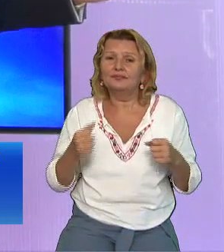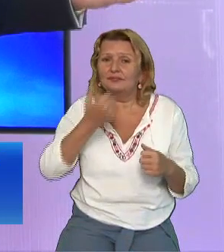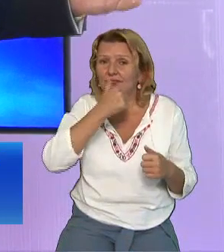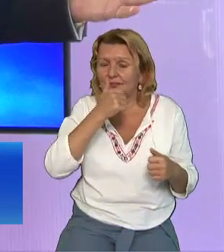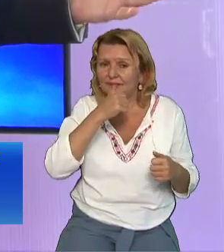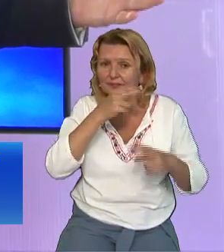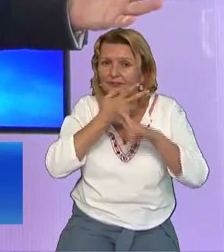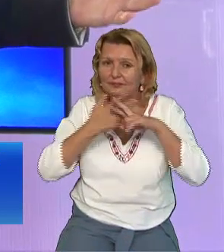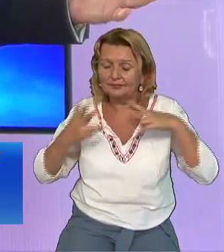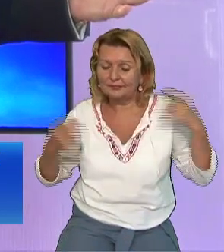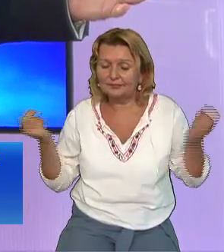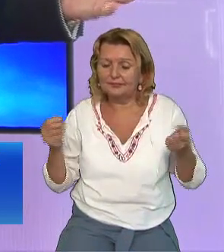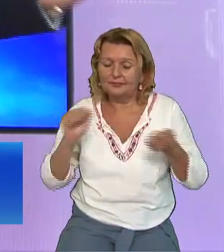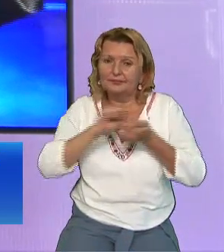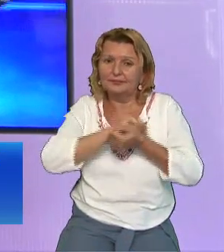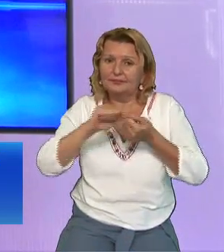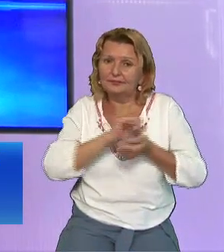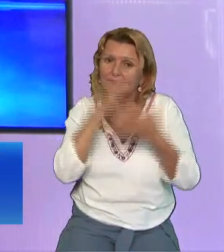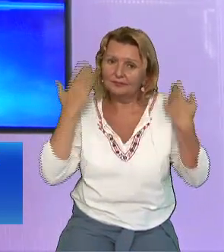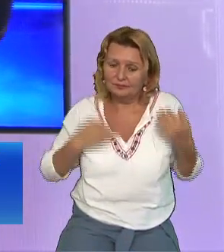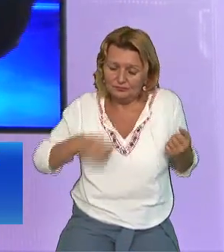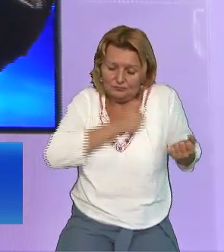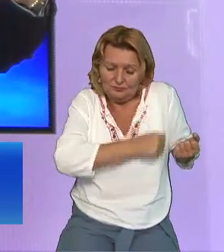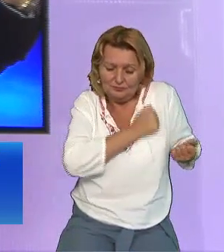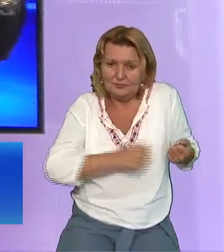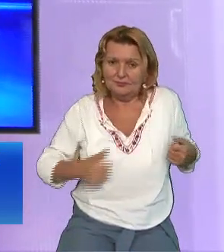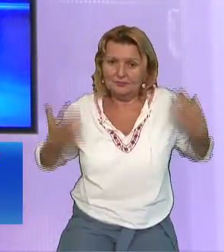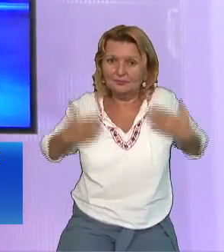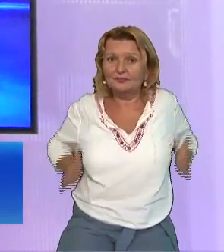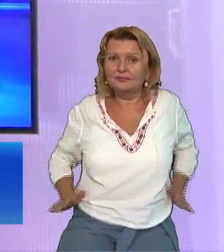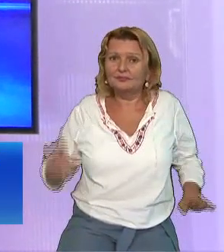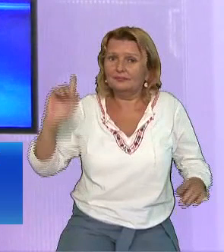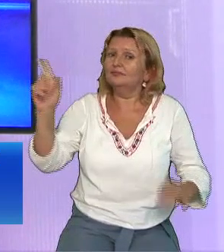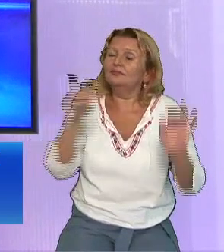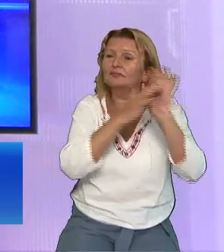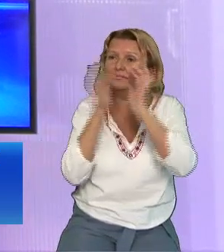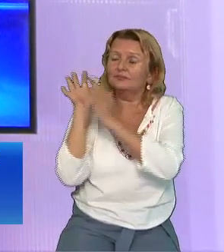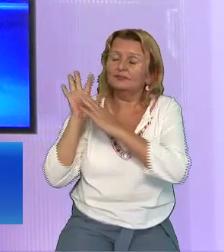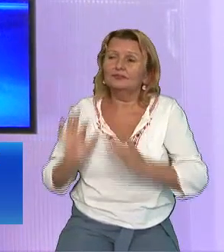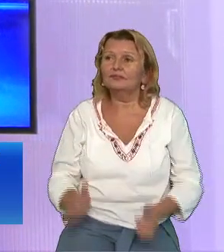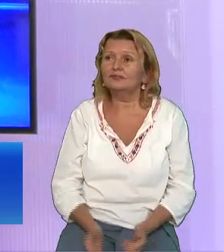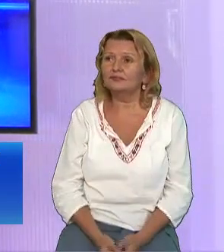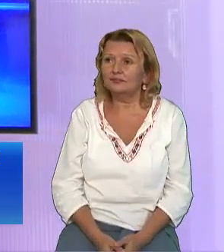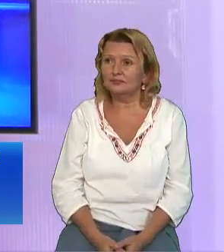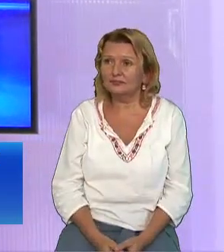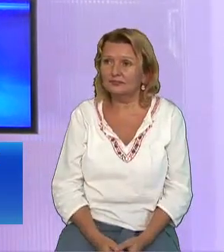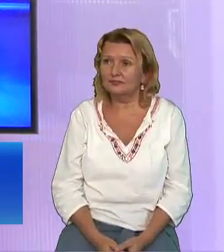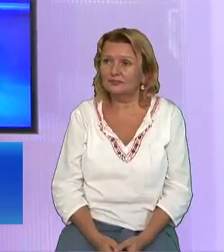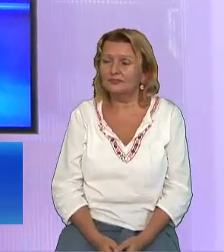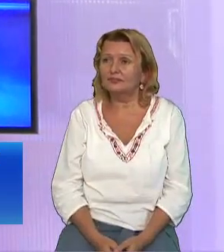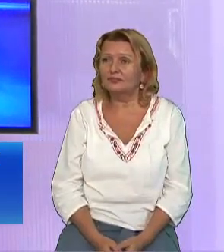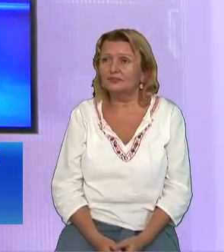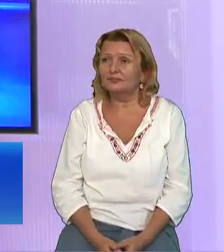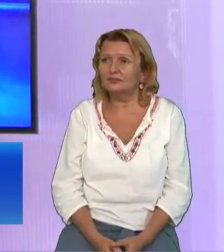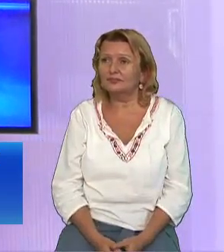Rănile din picioare, din mâini Imaginați-vă scenă aceasta Absolut dramatică în care unul dintre ucenici Cu decretul lui Pilat în